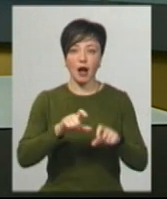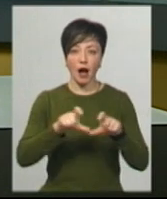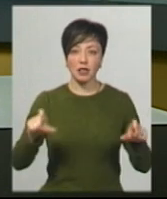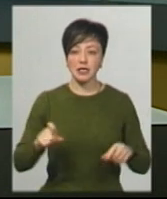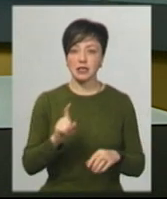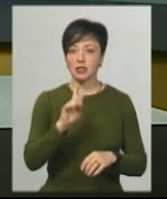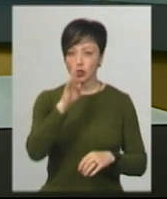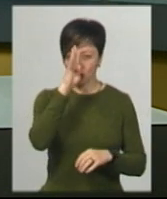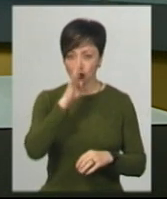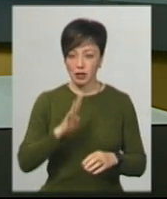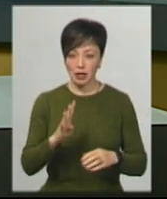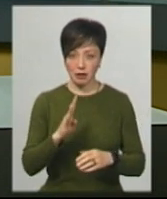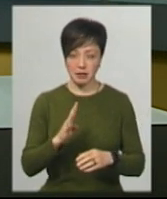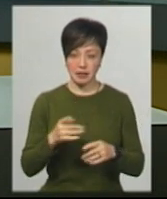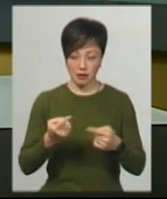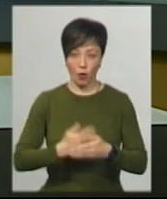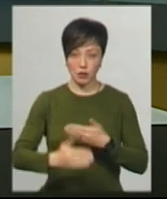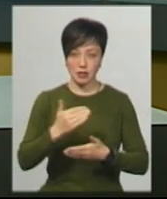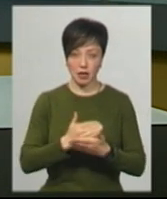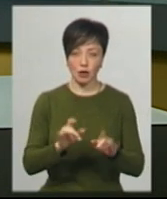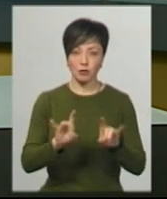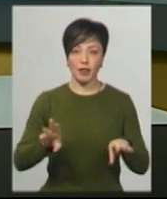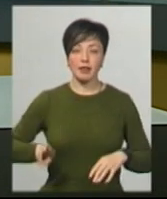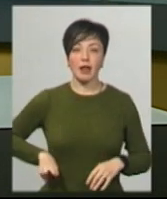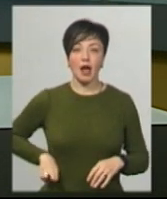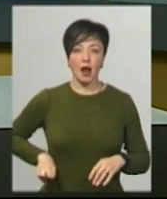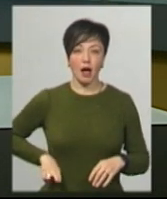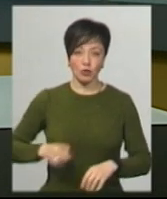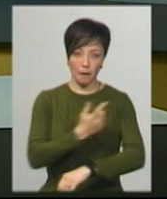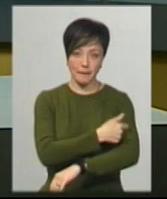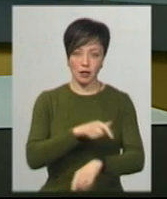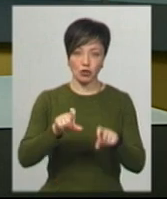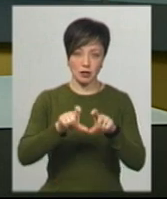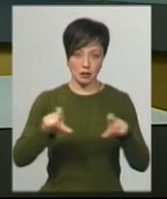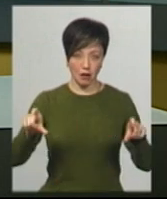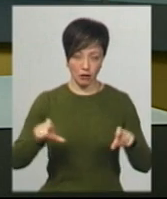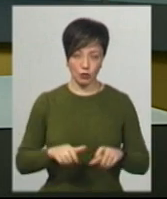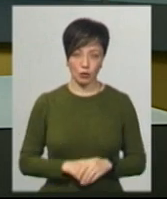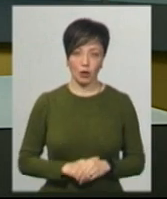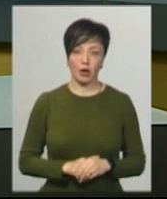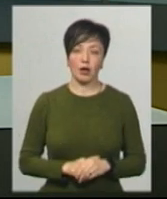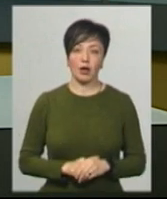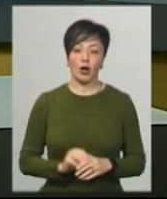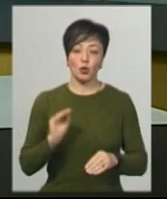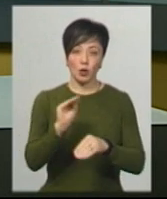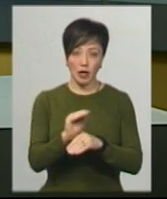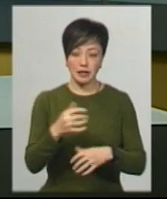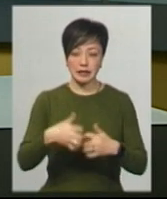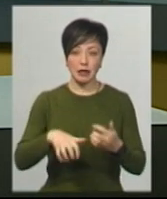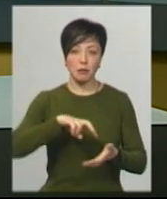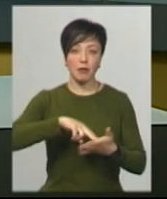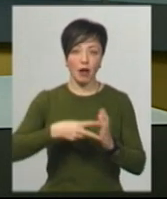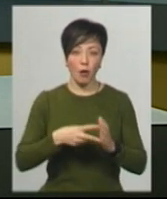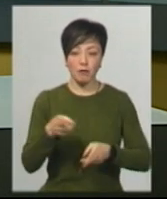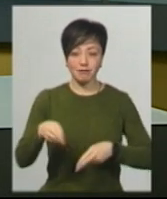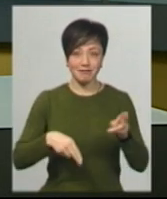4 останні місяці. Про це Суспільному розповів директор медичної установи Валерій Гарбузюк. Додає, серед планових операцій,